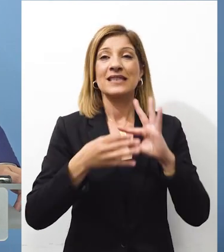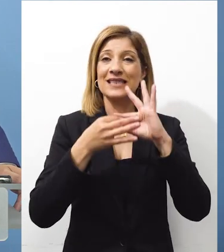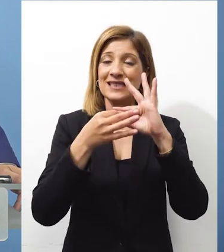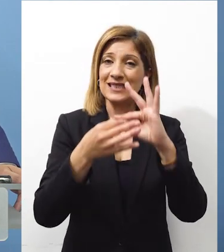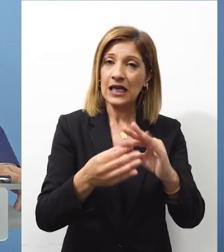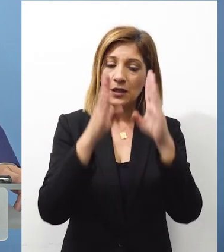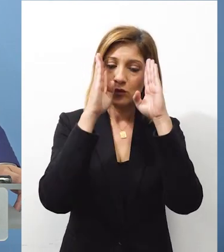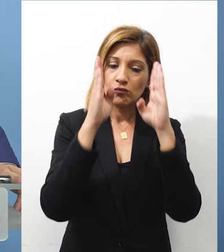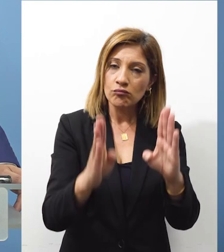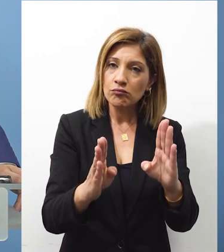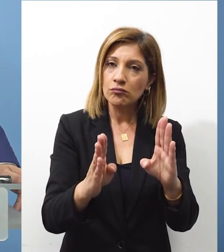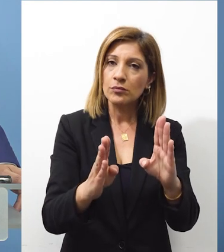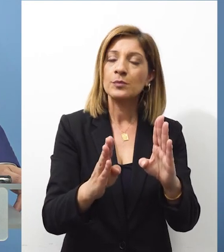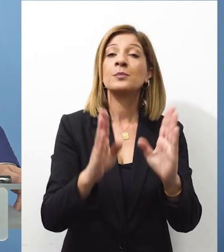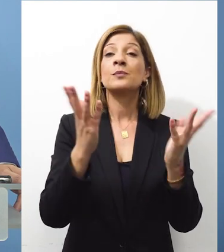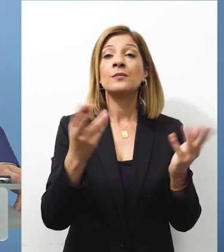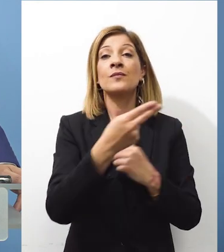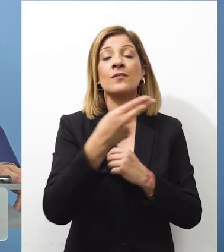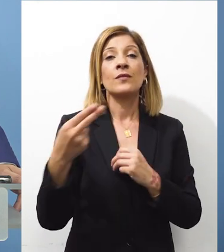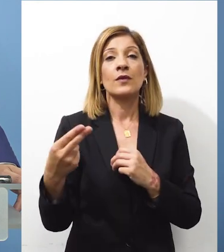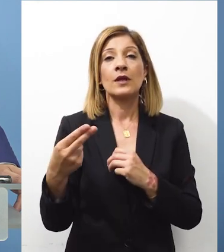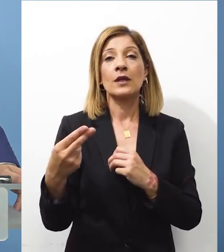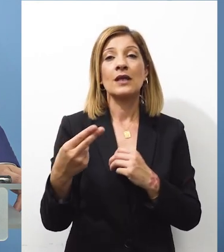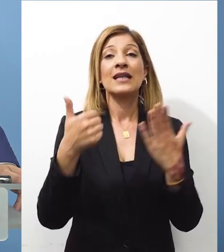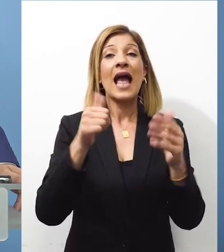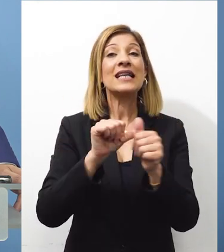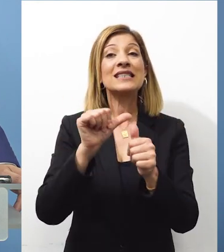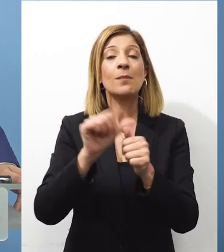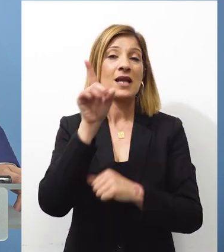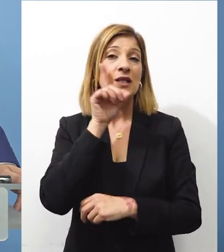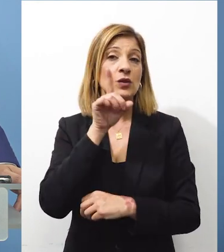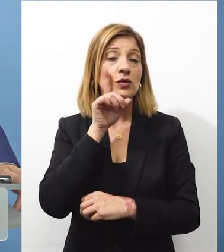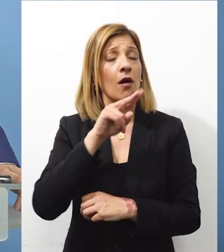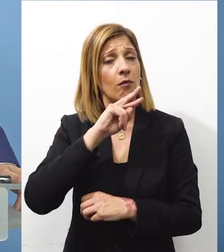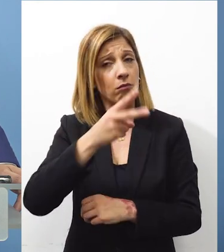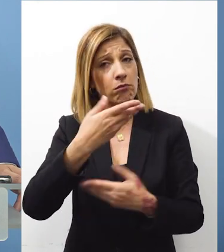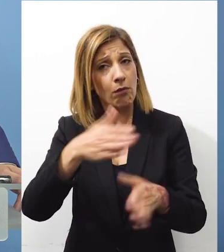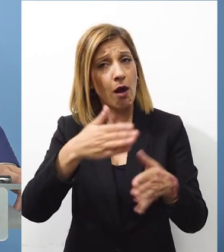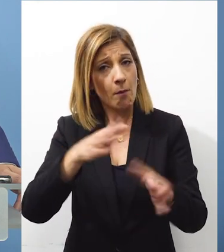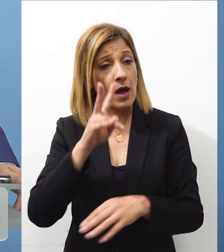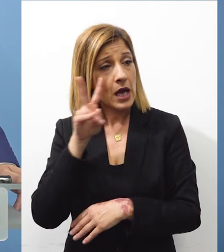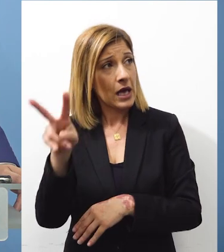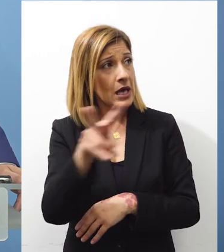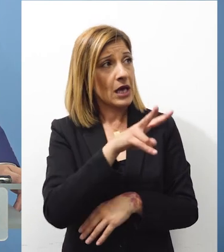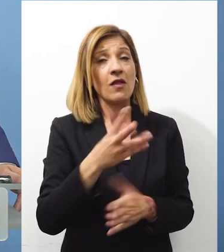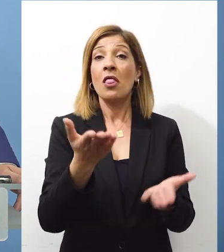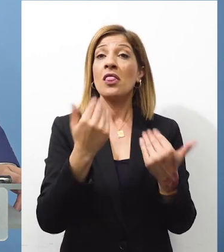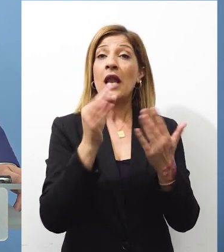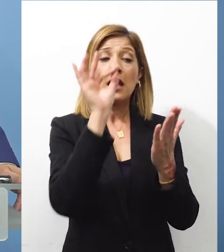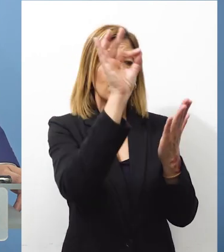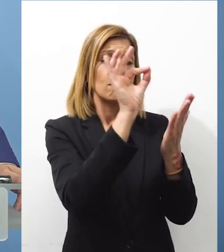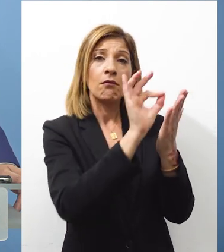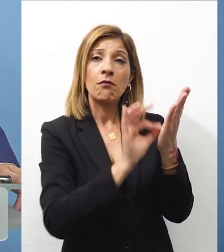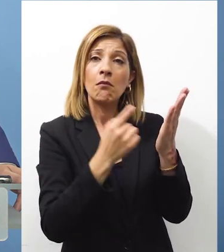παραμένουμε επικεντρωμένοι στην ουσία ως προς το ζήτημα για τους έξι μήνες έχει απαντηθεί κάτι επανάληψη το έχετε δει και εσείς δεν υπάρχει κάπου στους όρους